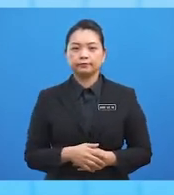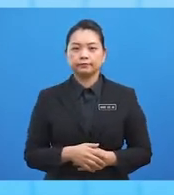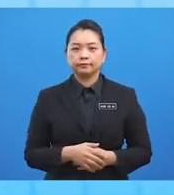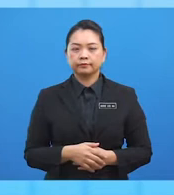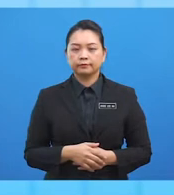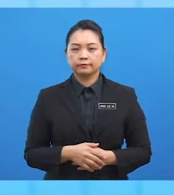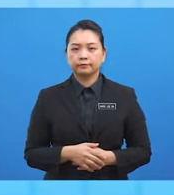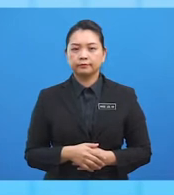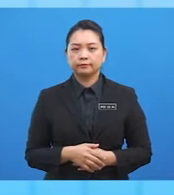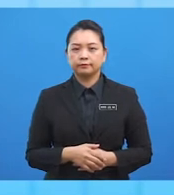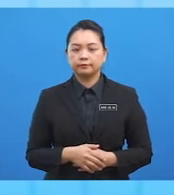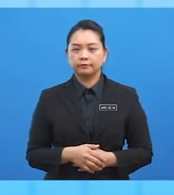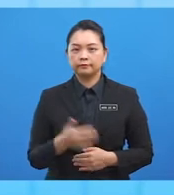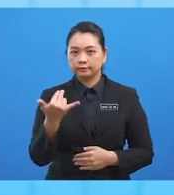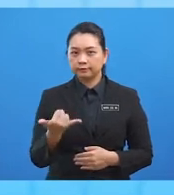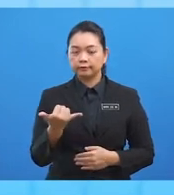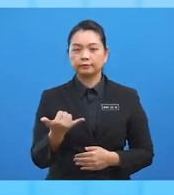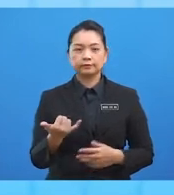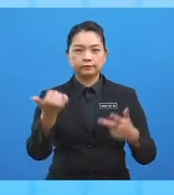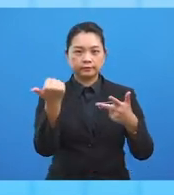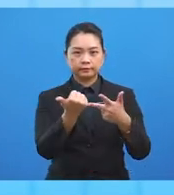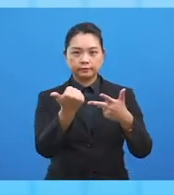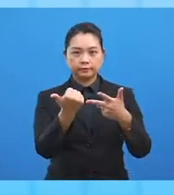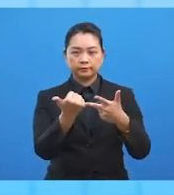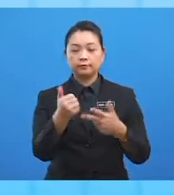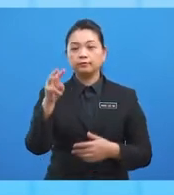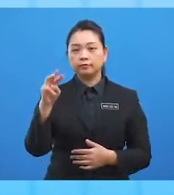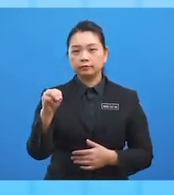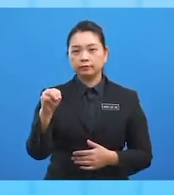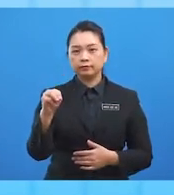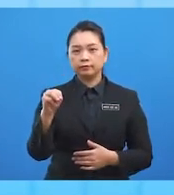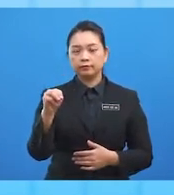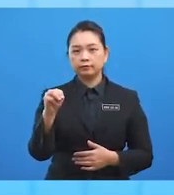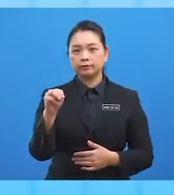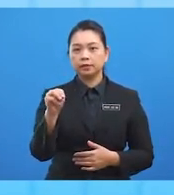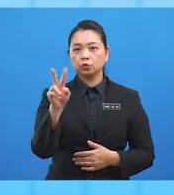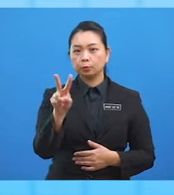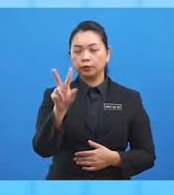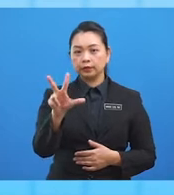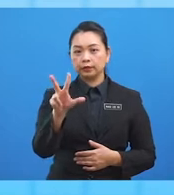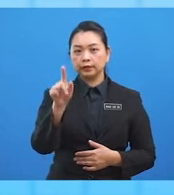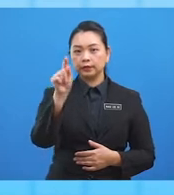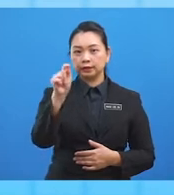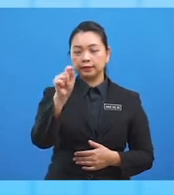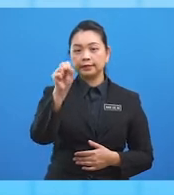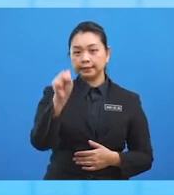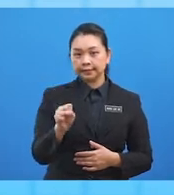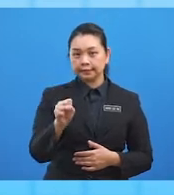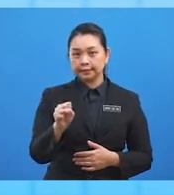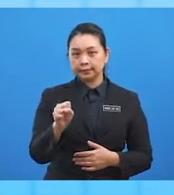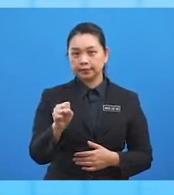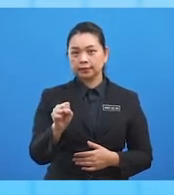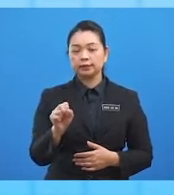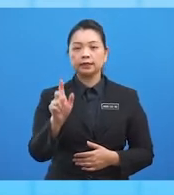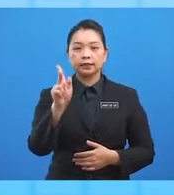Murid-murid, bagi soalan C, latitude M ialah 23 darjah selatan